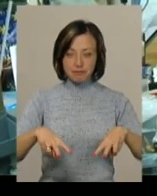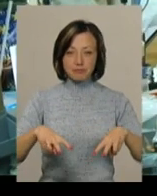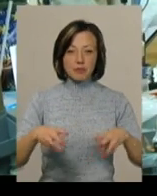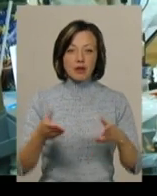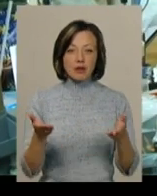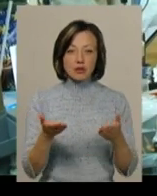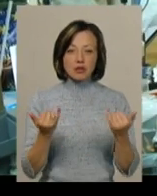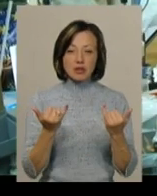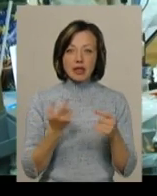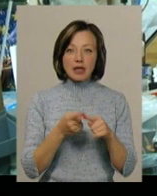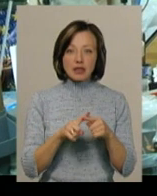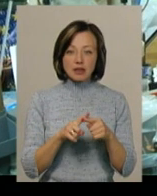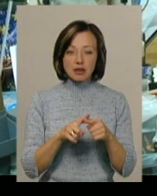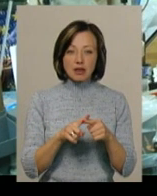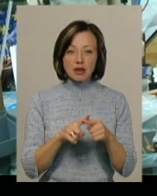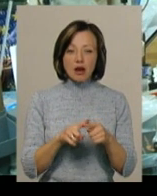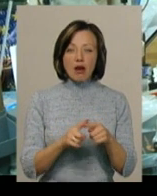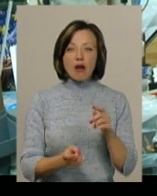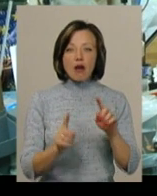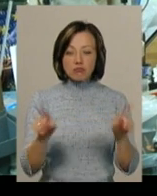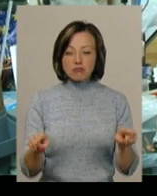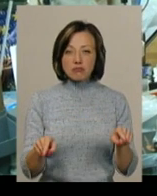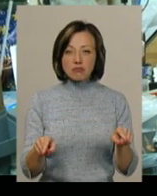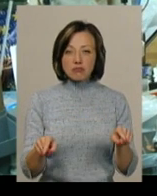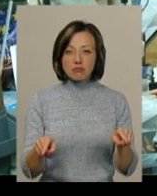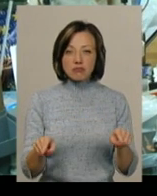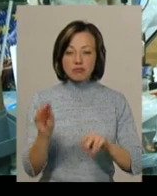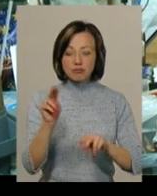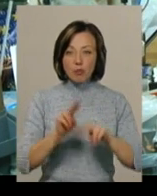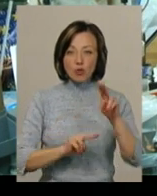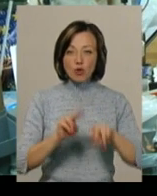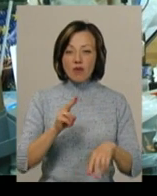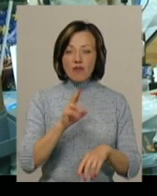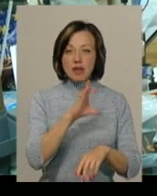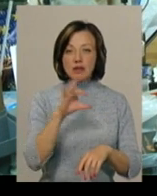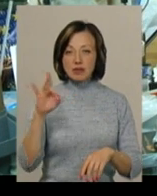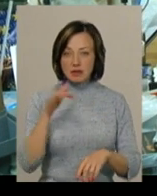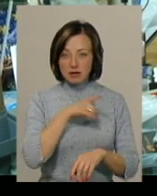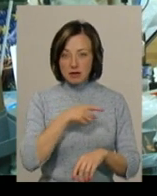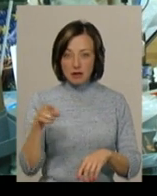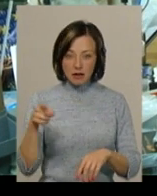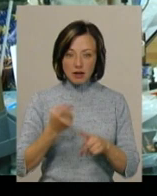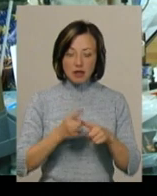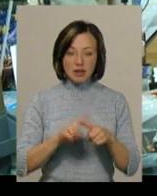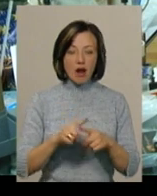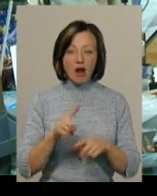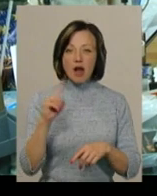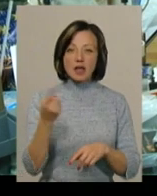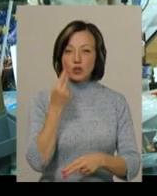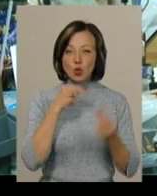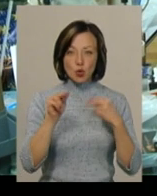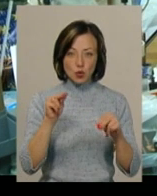Це все лише ракетний корабль, построєнний ще в сіветське час. До сих пор він відбудеться як один з найкращих, як воно реальне